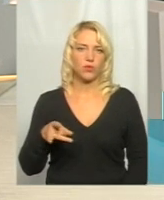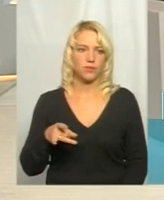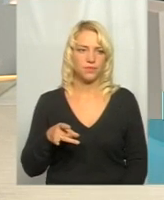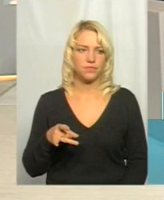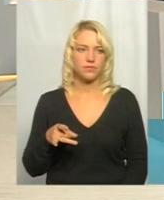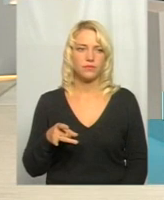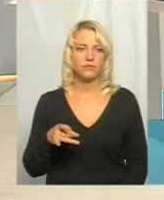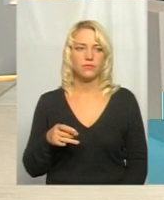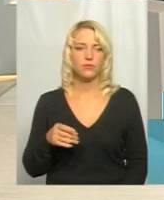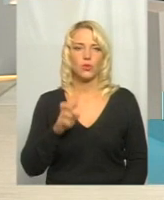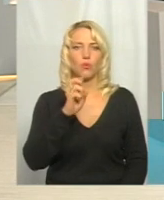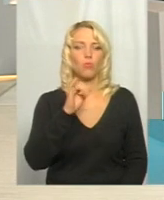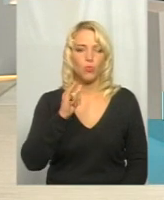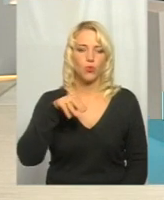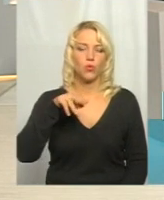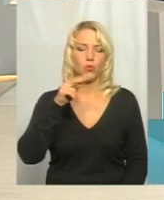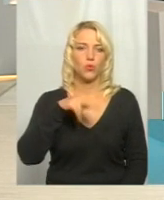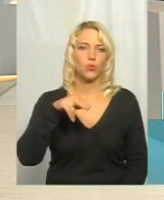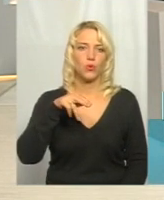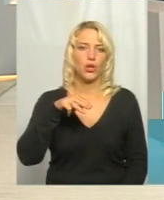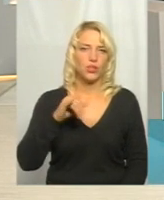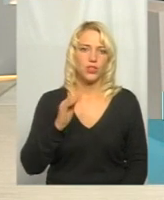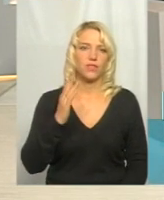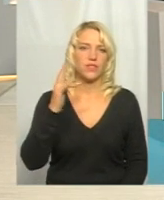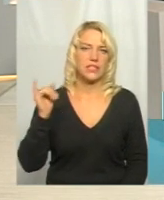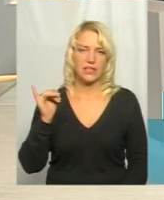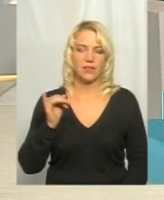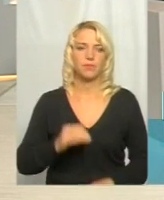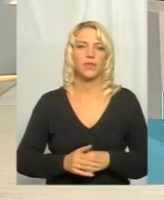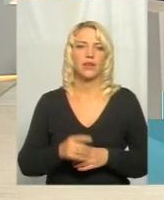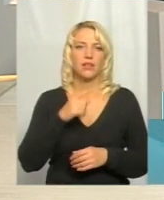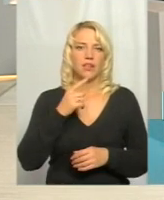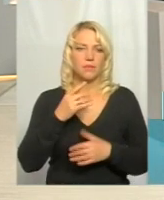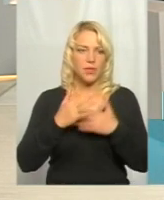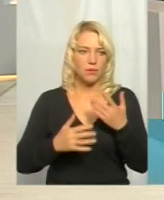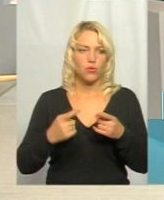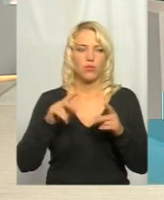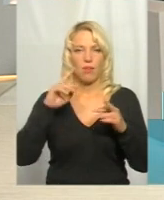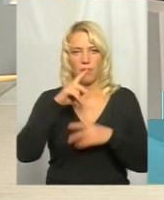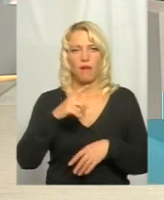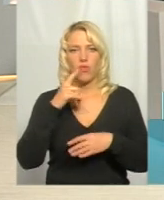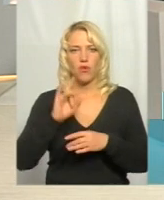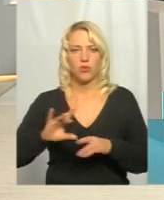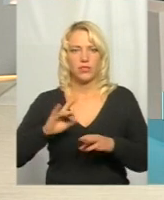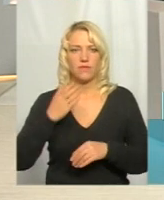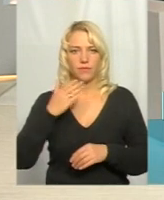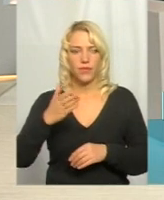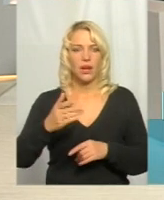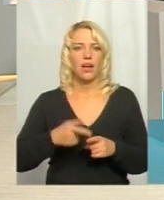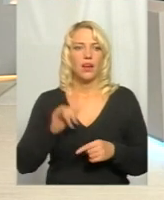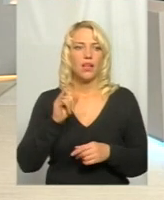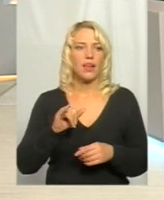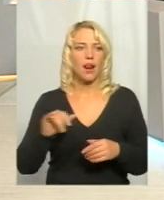Хвилину, у путівцях, перепрошую, дивлюсь, що неправильно сказала село. Ремонт місцевих доріг,